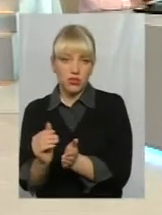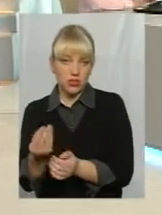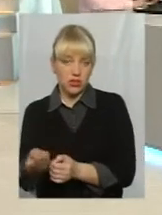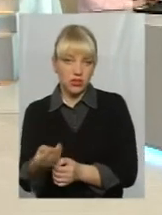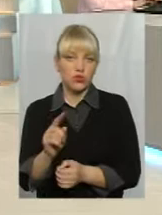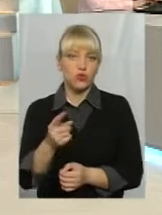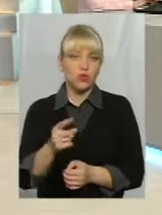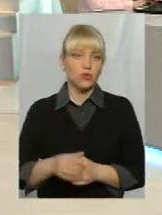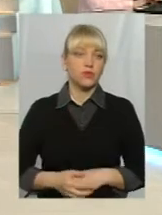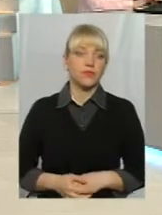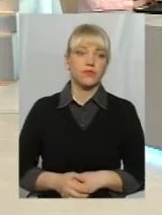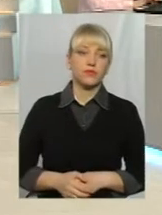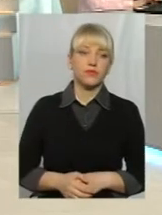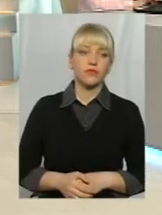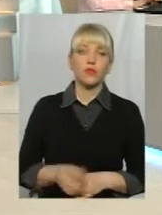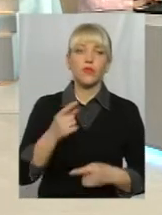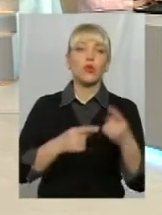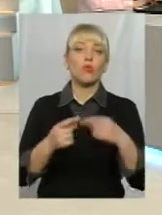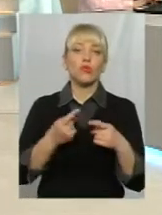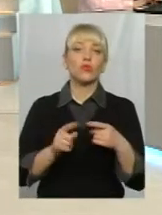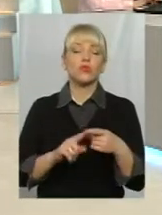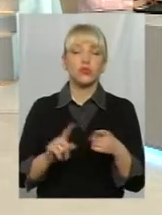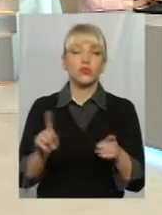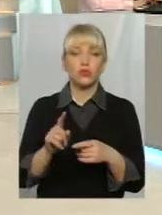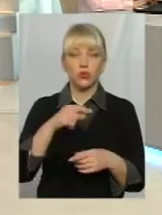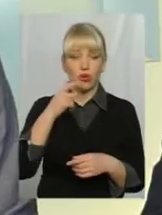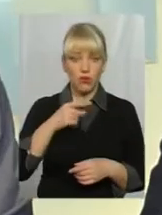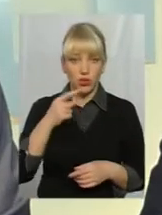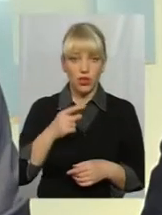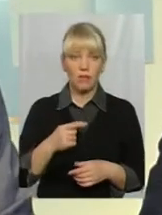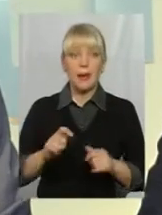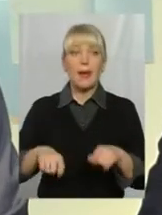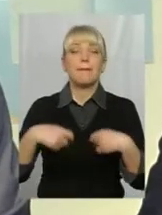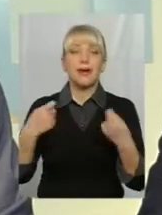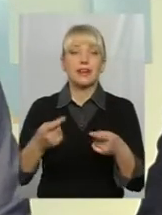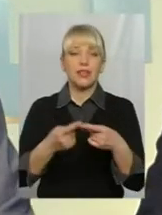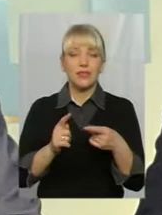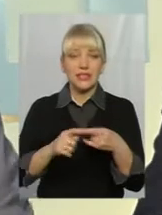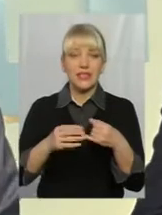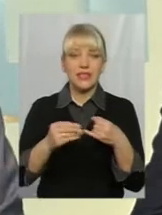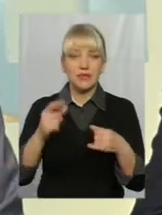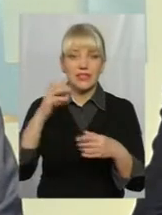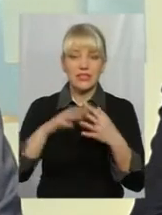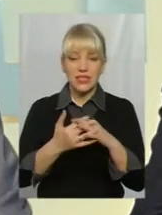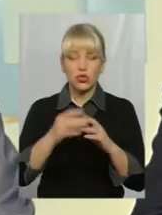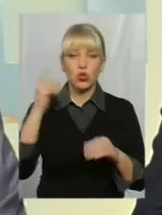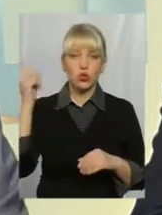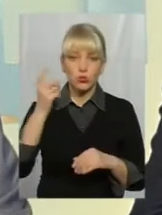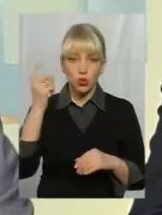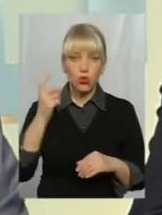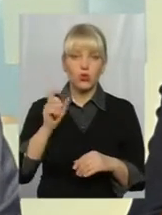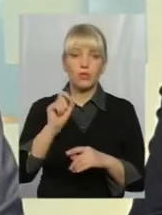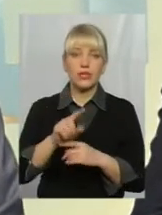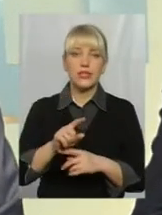Ну, повернусь до того, що говорив. Насамперед, передаємо ті землі сільськосподарського призначення, державної власності,